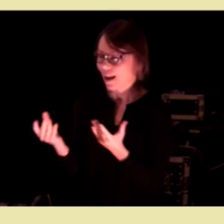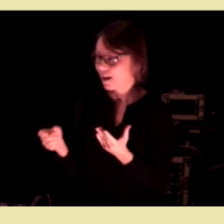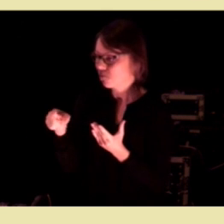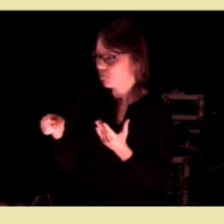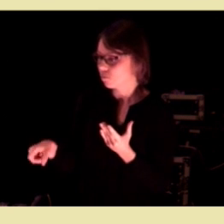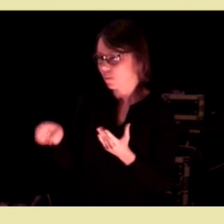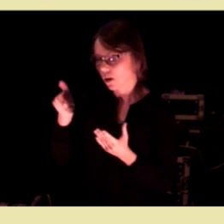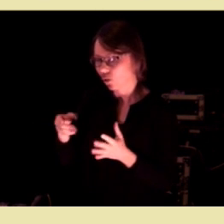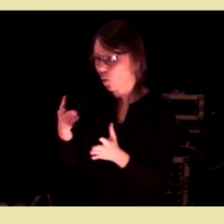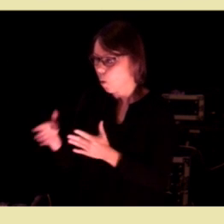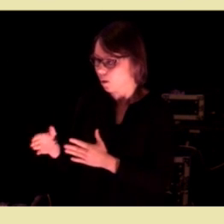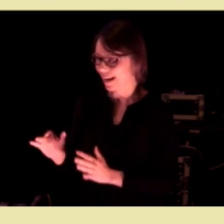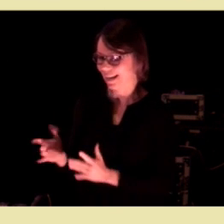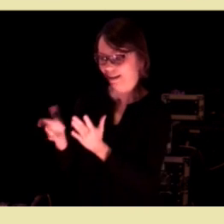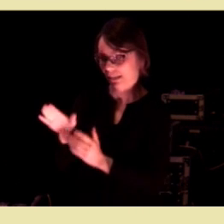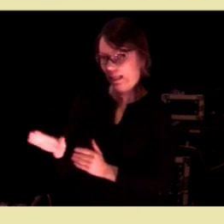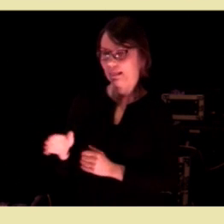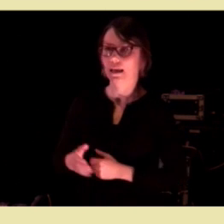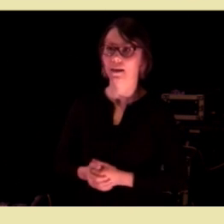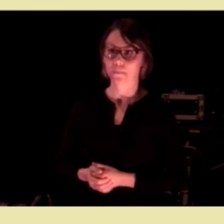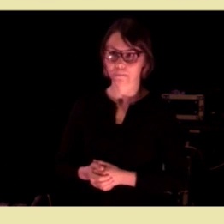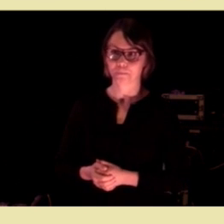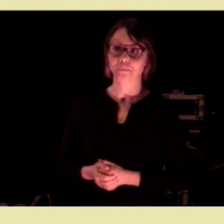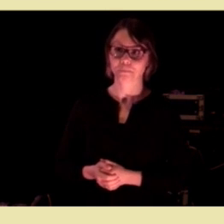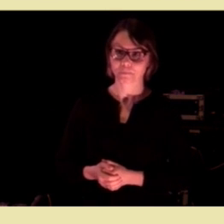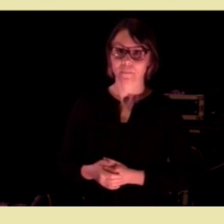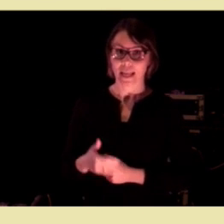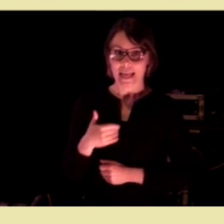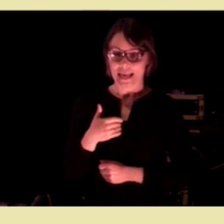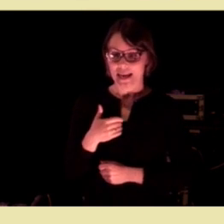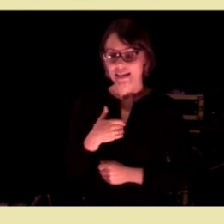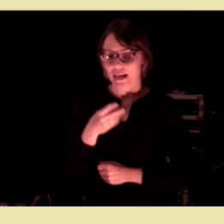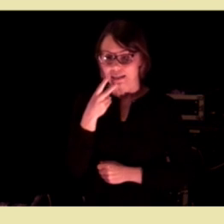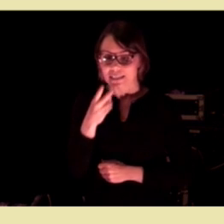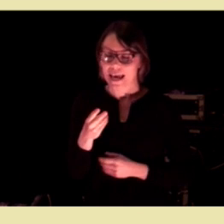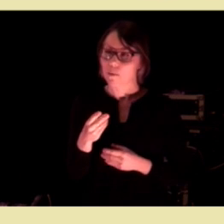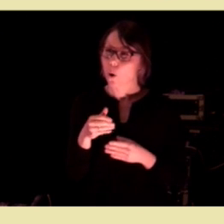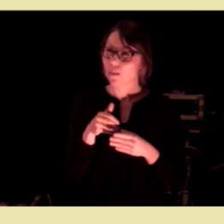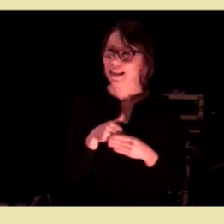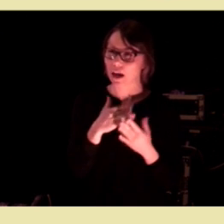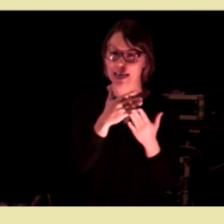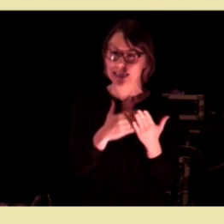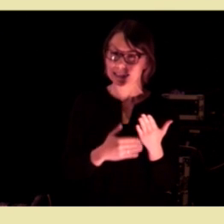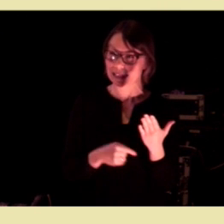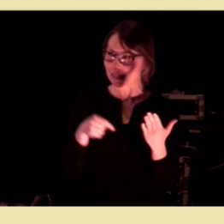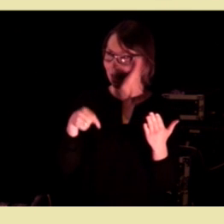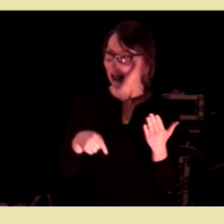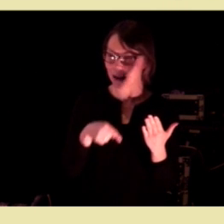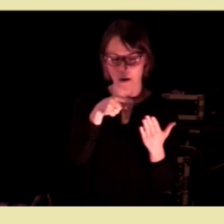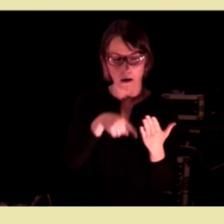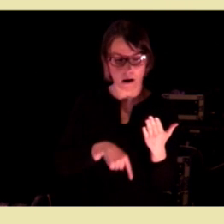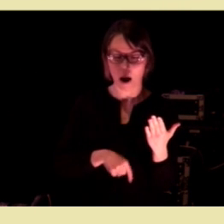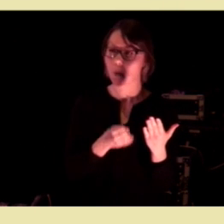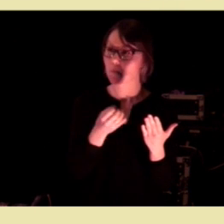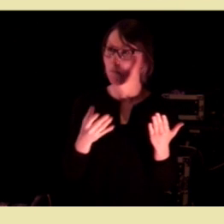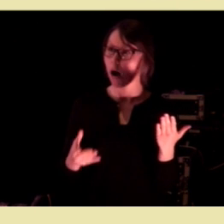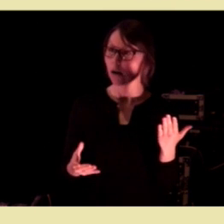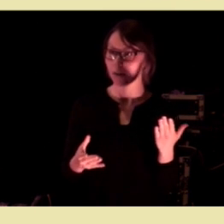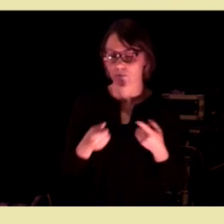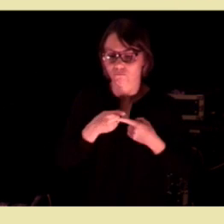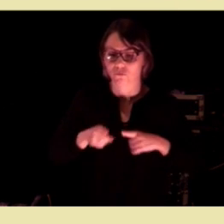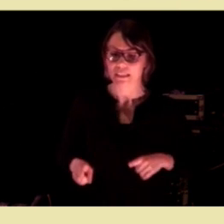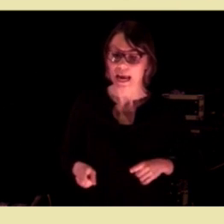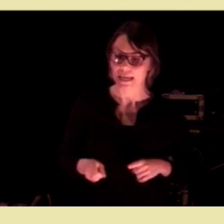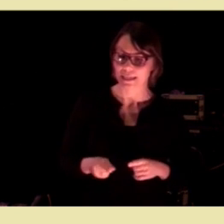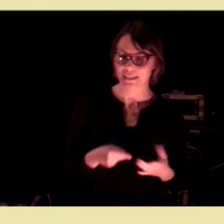til å få orden på livet sitt. Jeg ser på deltakelisten her at det er mange med veldig ulikt